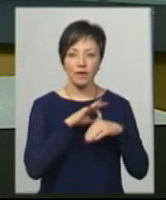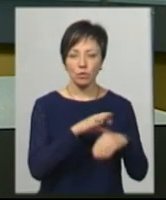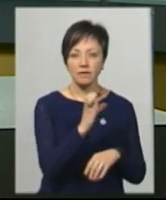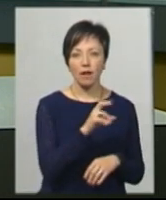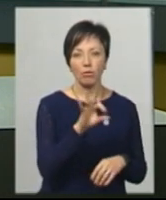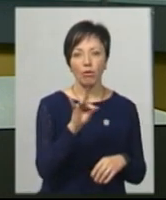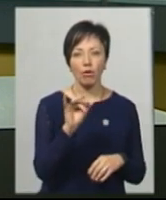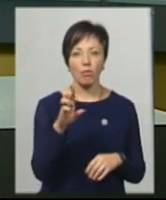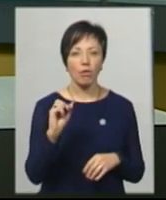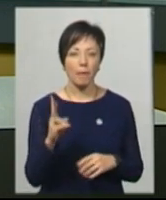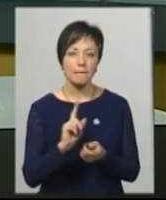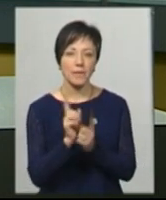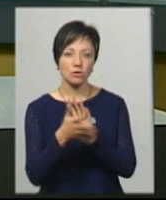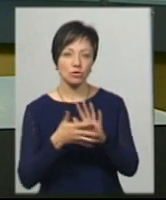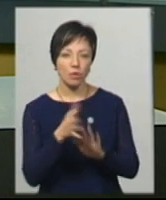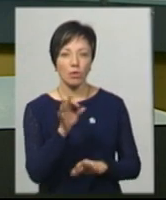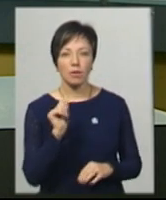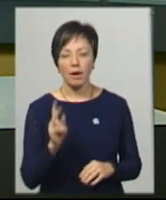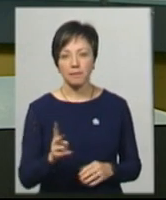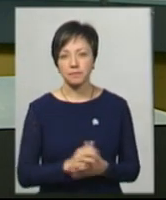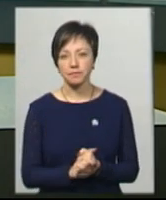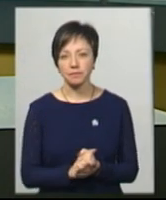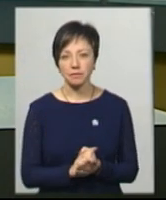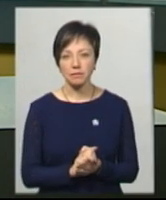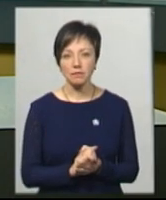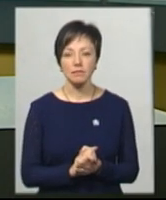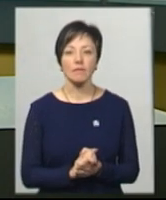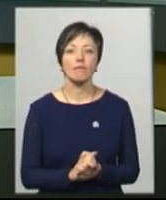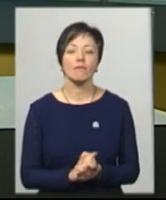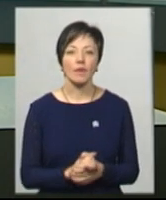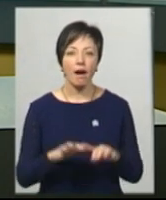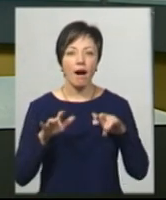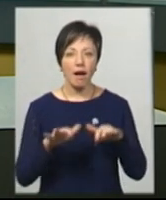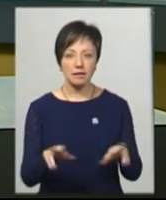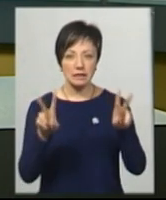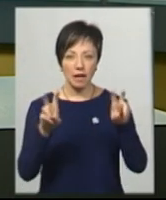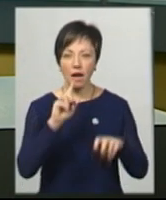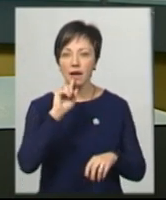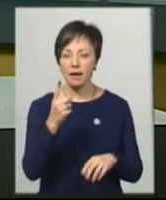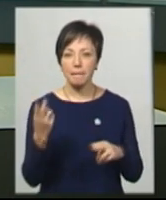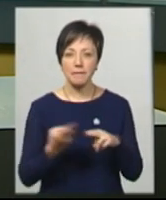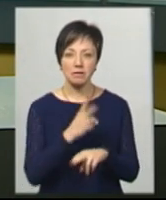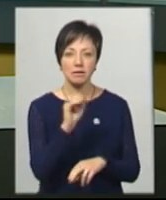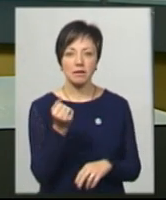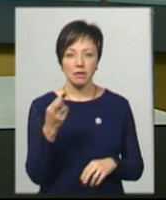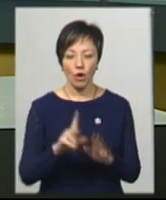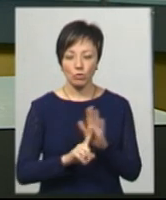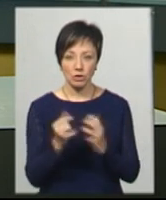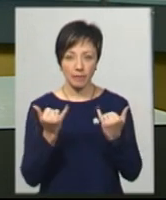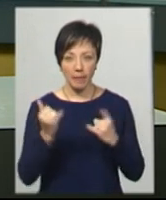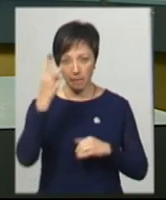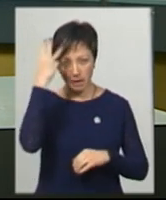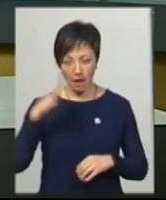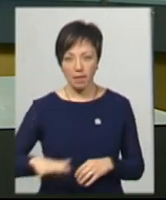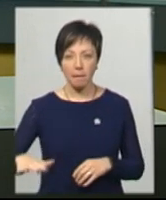Світлана Поробок та диктор жестової мови Ольга Рибак. Акція «Рік без Каті» розпочинається в ці хвилини в Хмельницькому